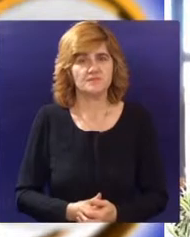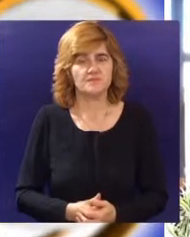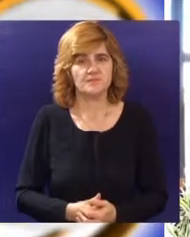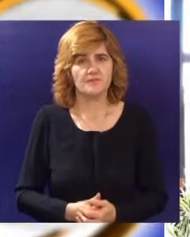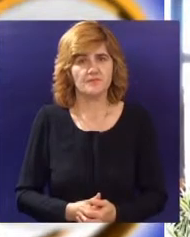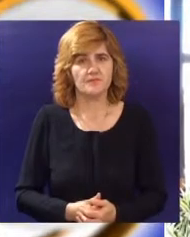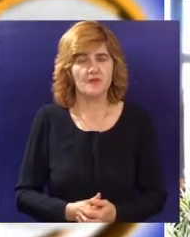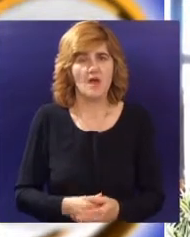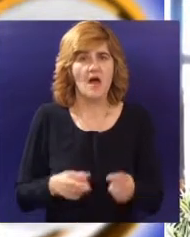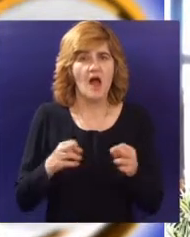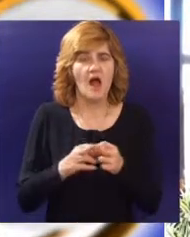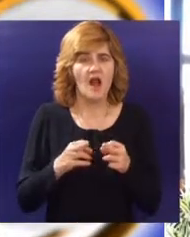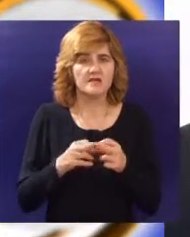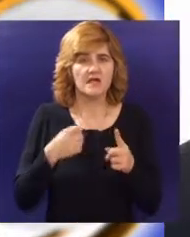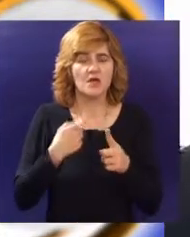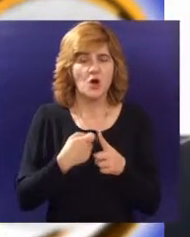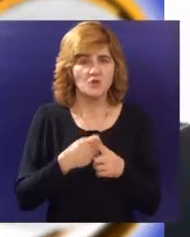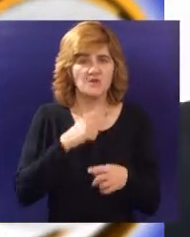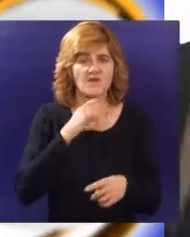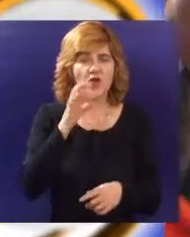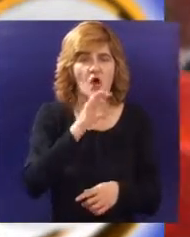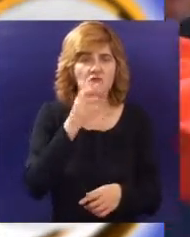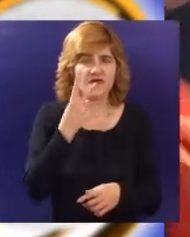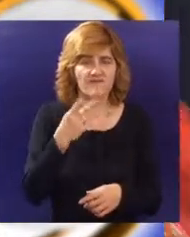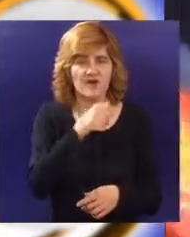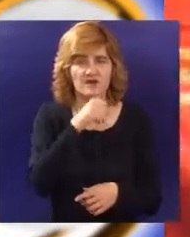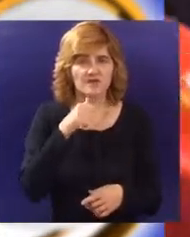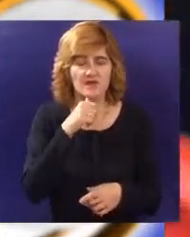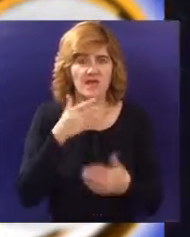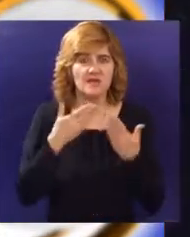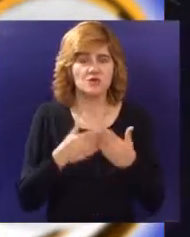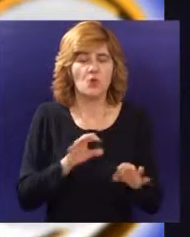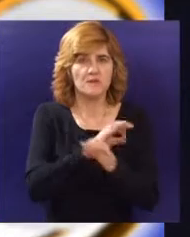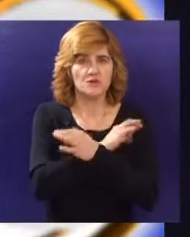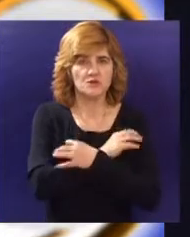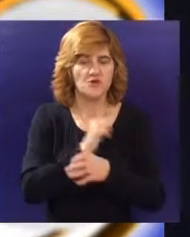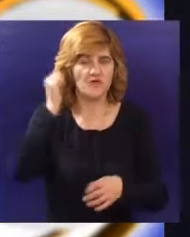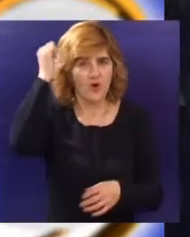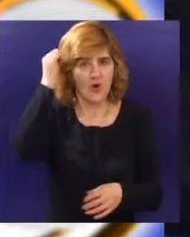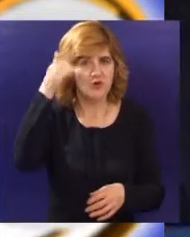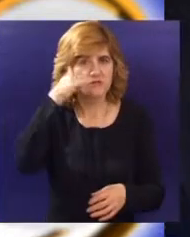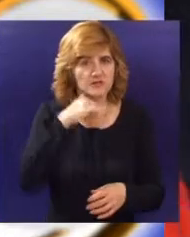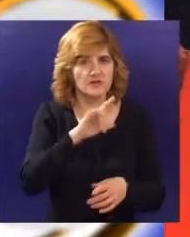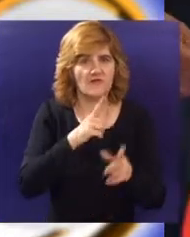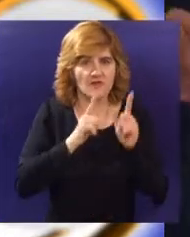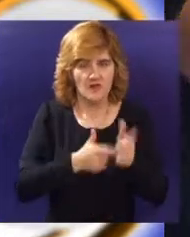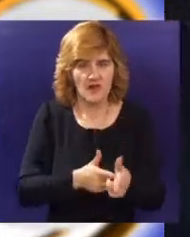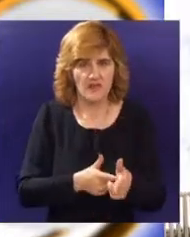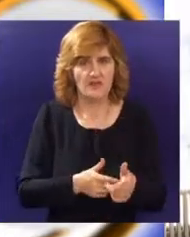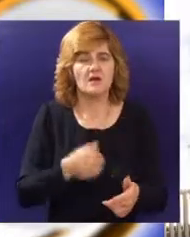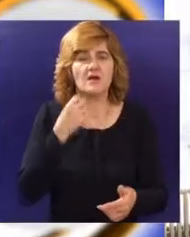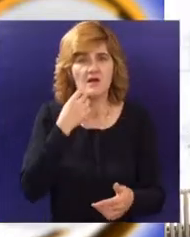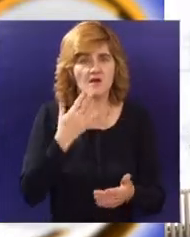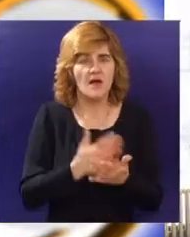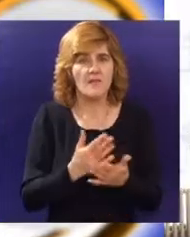Aleksandar Konstantinović i Oskar Varadi izgubili su život obavljajući dužnost na Kosovi i Metohiji. Zoran Stepanov prilikom